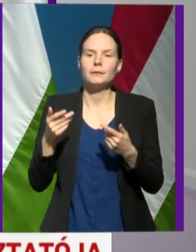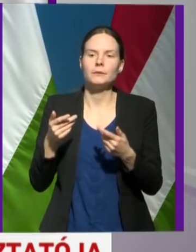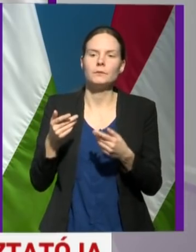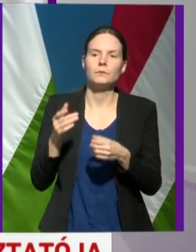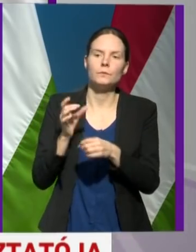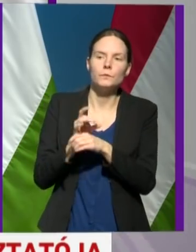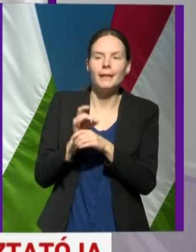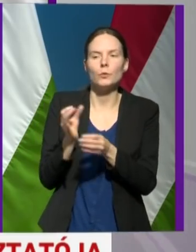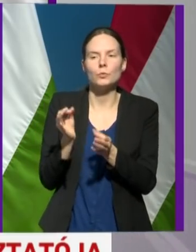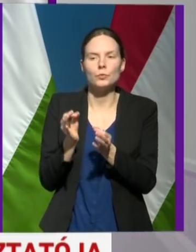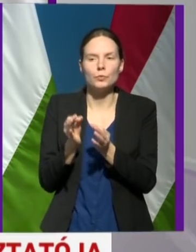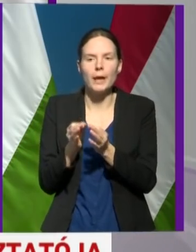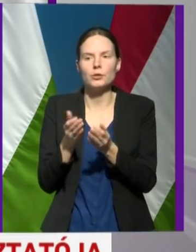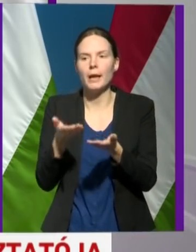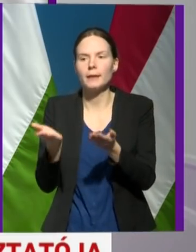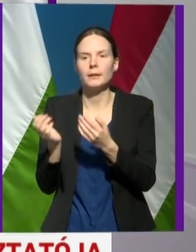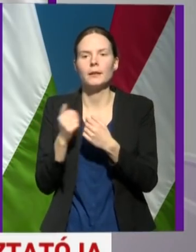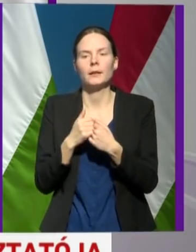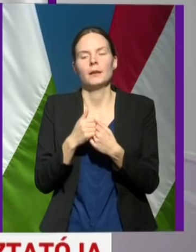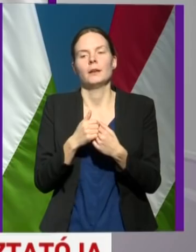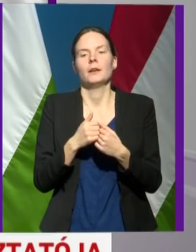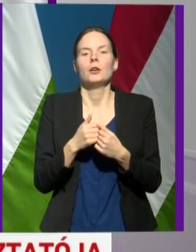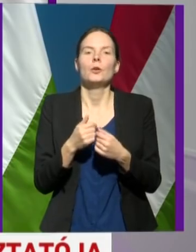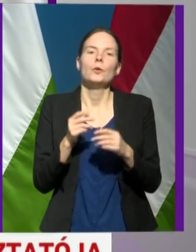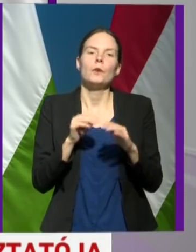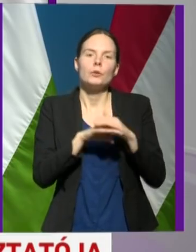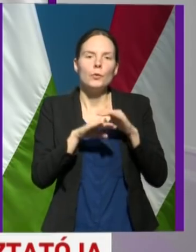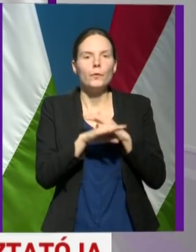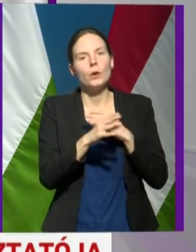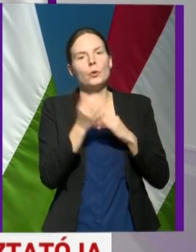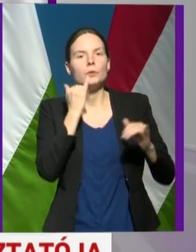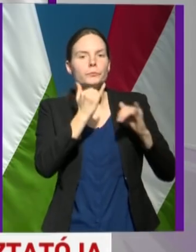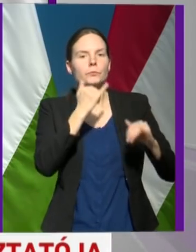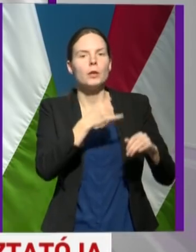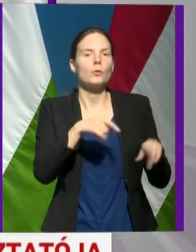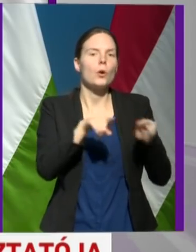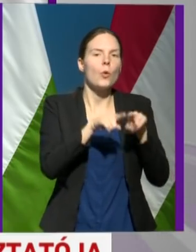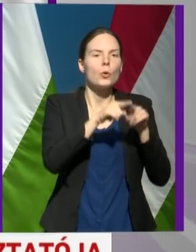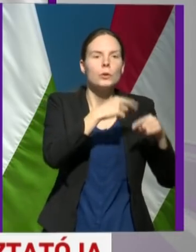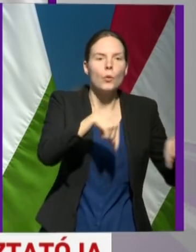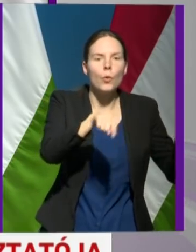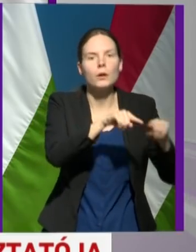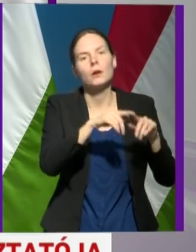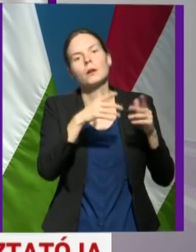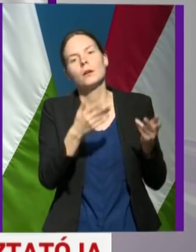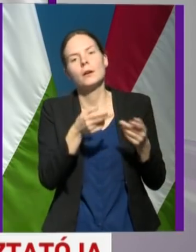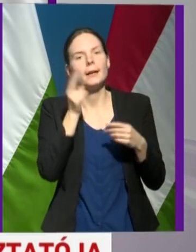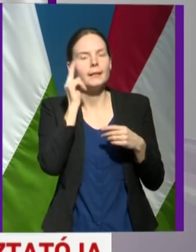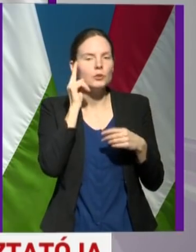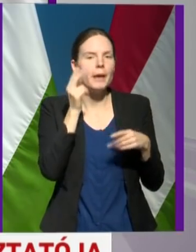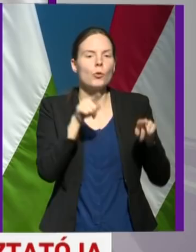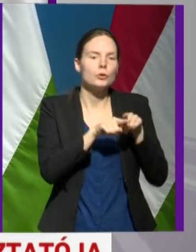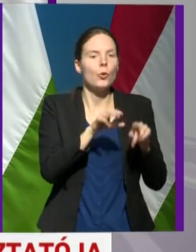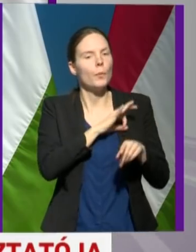külföldön, itt-ott, járványos területen megforduló, hozzátartozó, vagy rokon ismerős